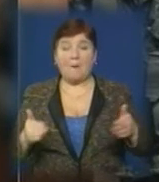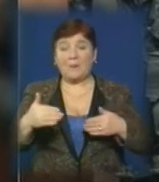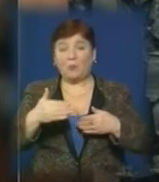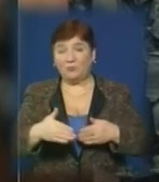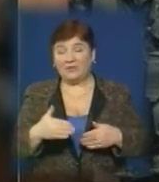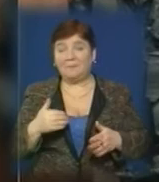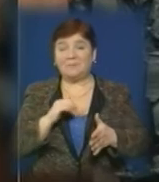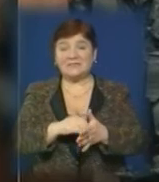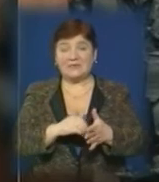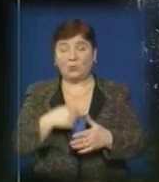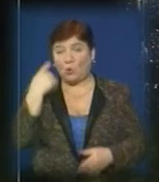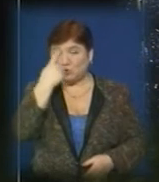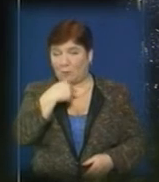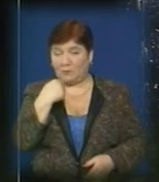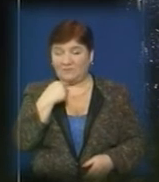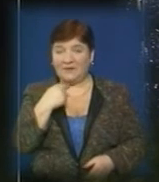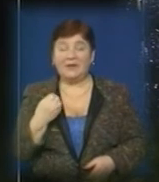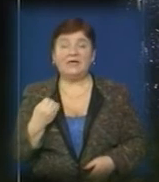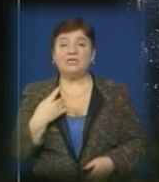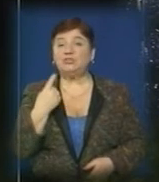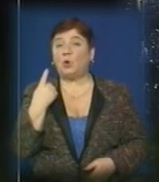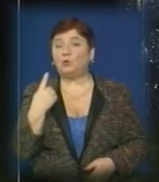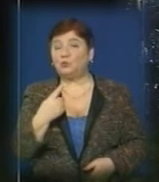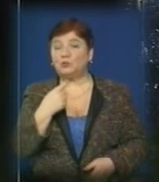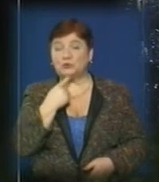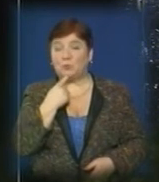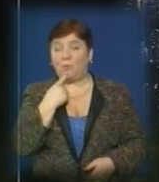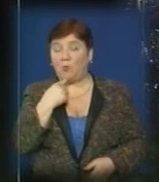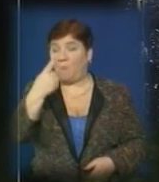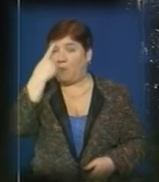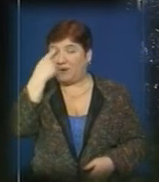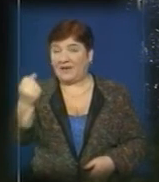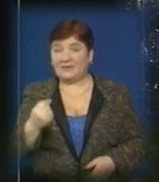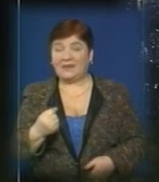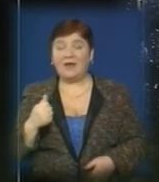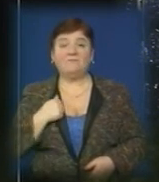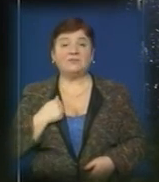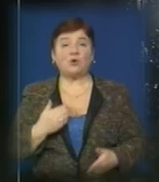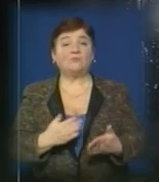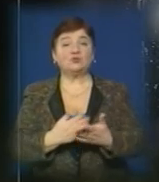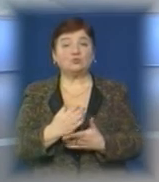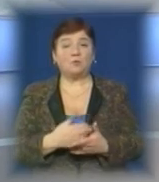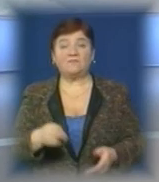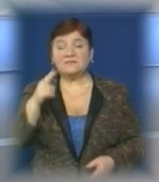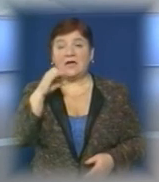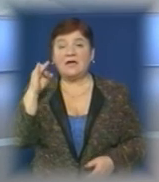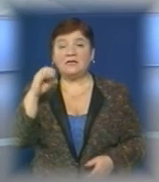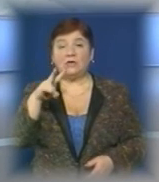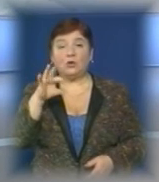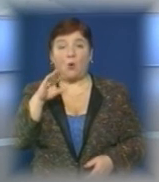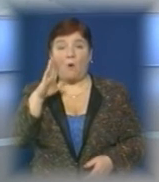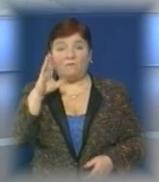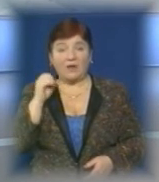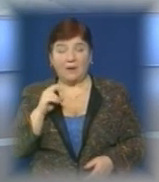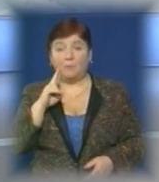йому вірно причетну особу. Ще одну спробу тюнової контрабанди попередили військовослужбовці відділу Ділове поблизу річки Тиса,